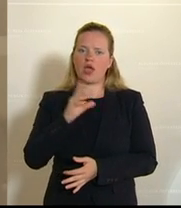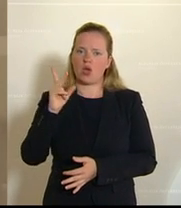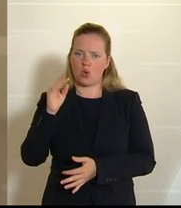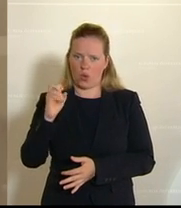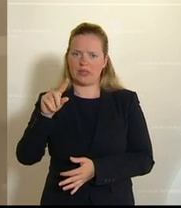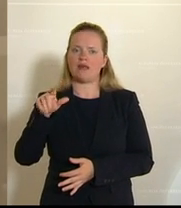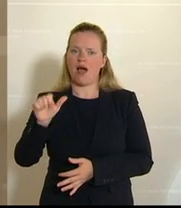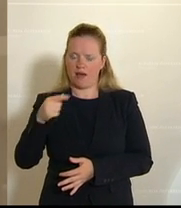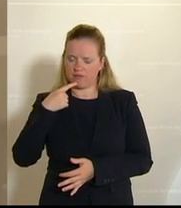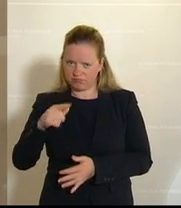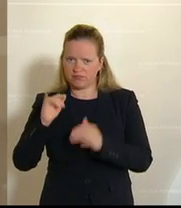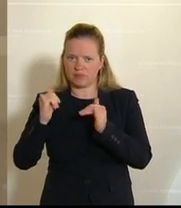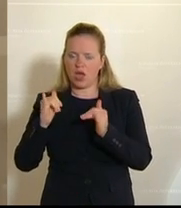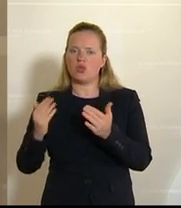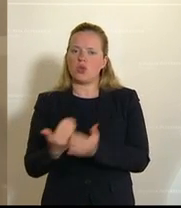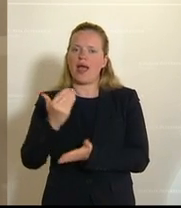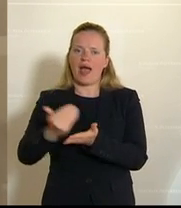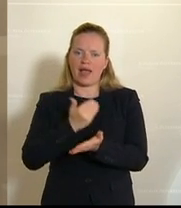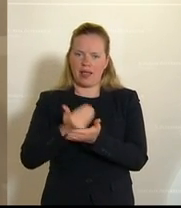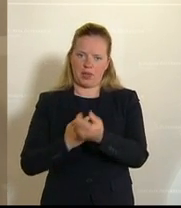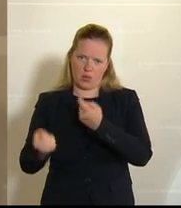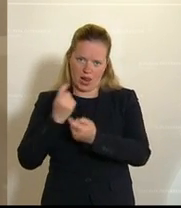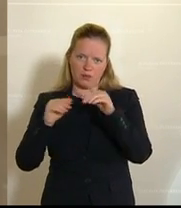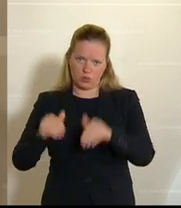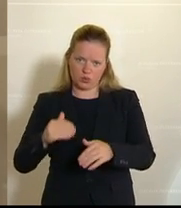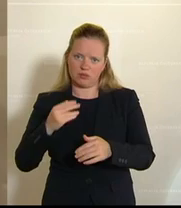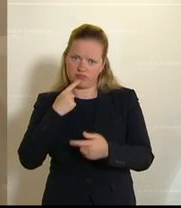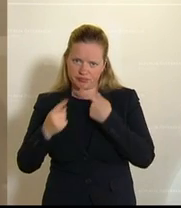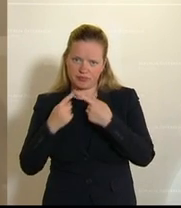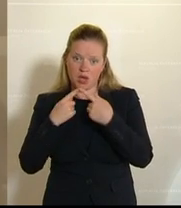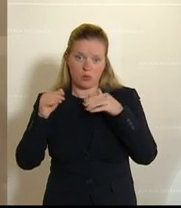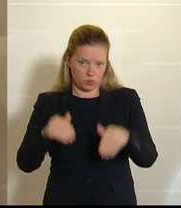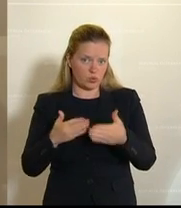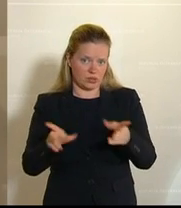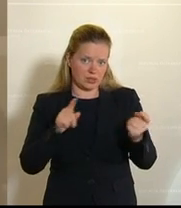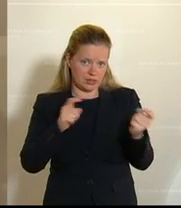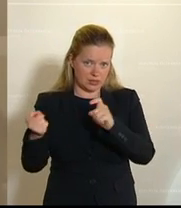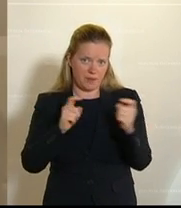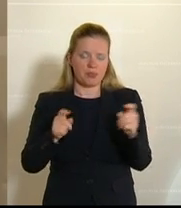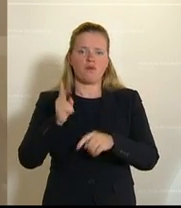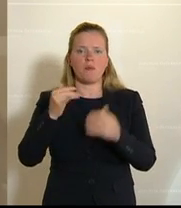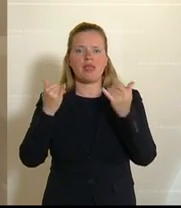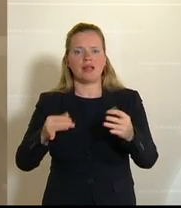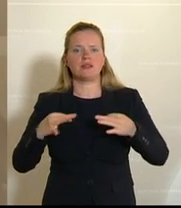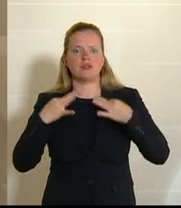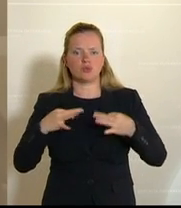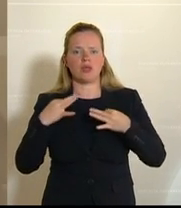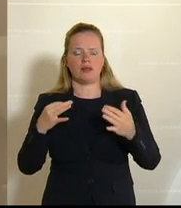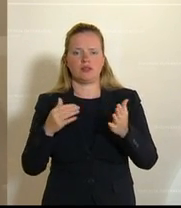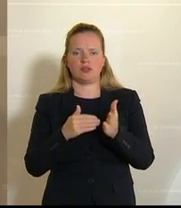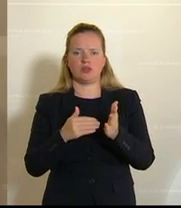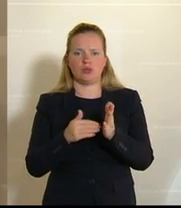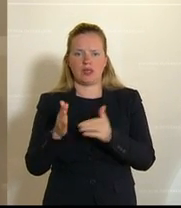tabulos auch über neue Einnahmequellen eben reden müssen. Wir werden auch darüber diskutieren müssen, wie es sein kann, dass momentan das Gesundheitswesen nur durch